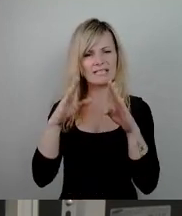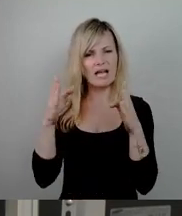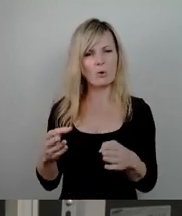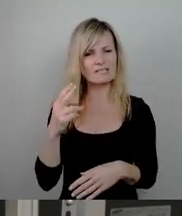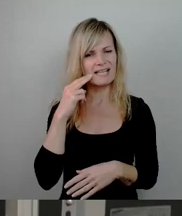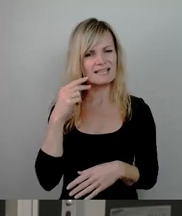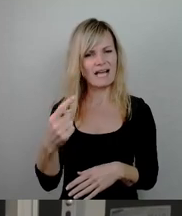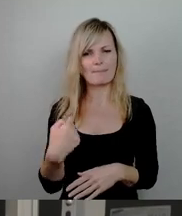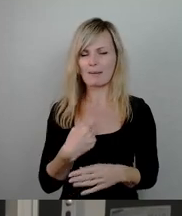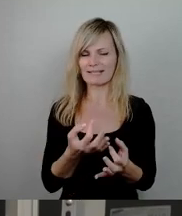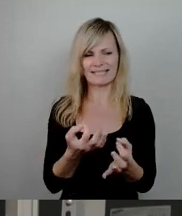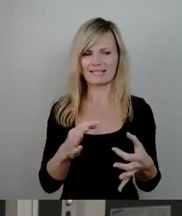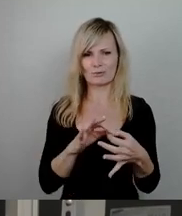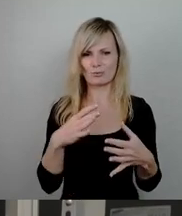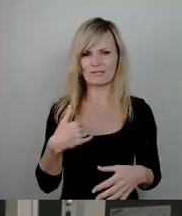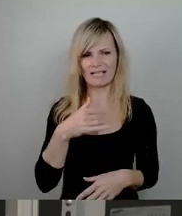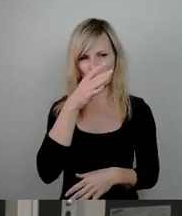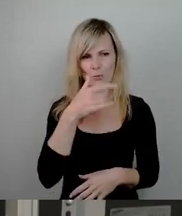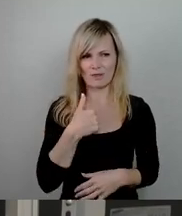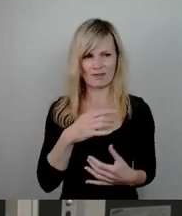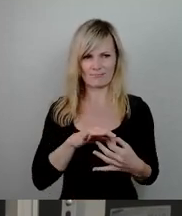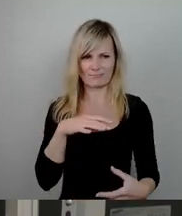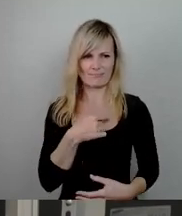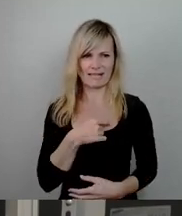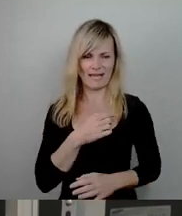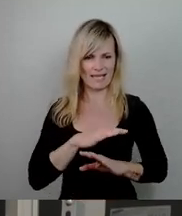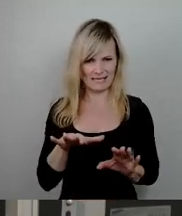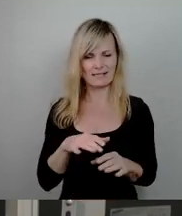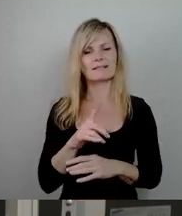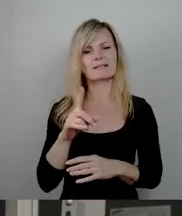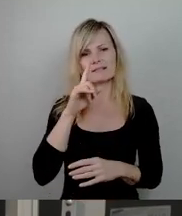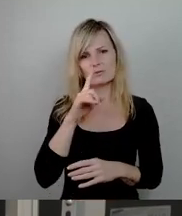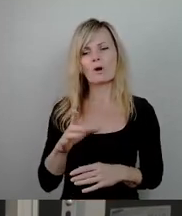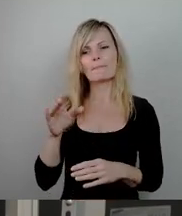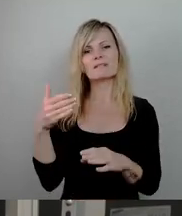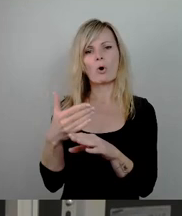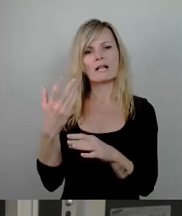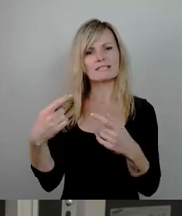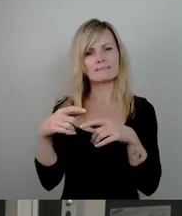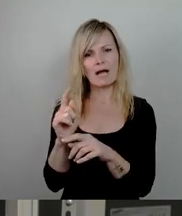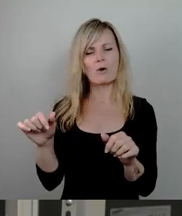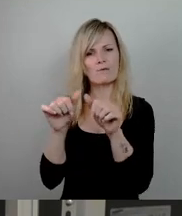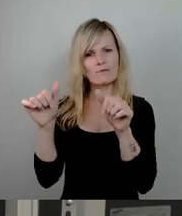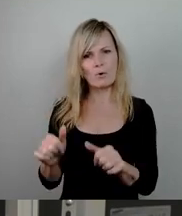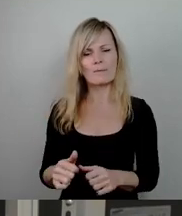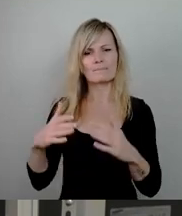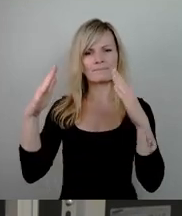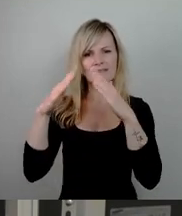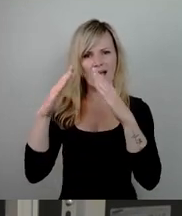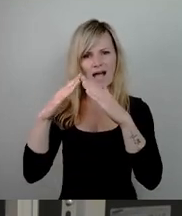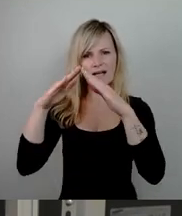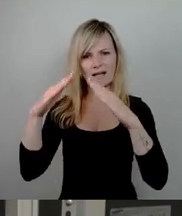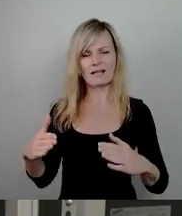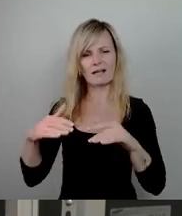Grünen, mit uns zu tun, sondern weil es eben mit Holzbauweise ist, mit Dachbegrünung, Photovoltaik und